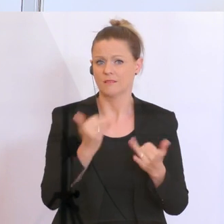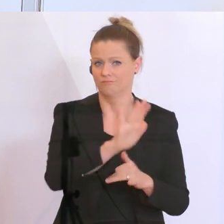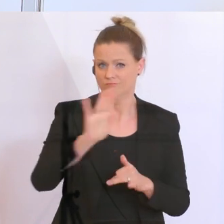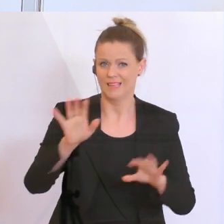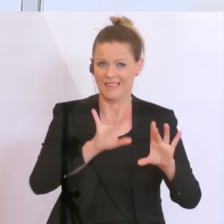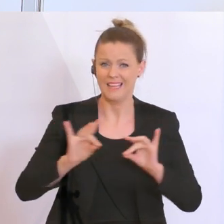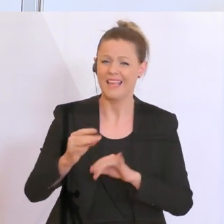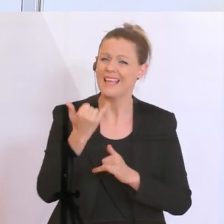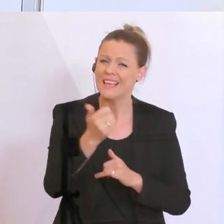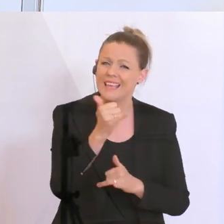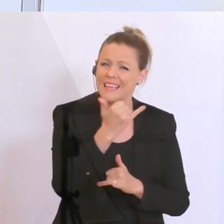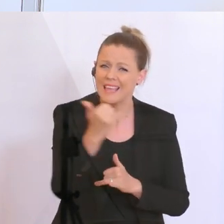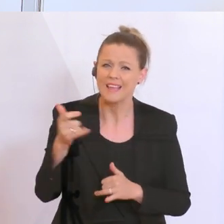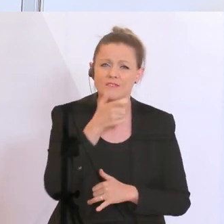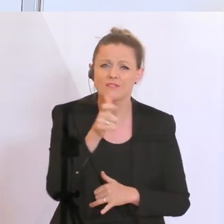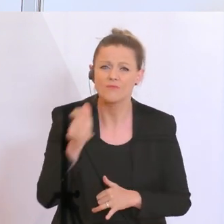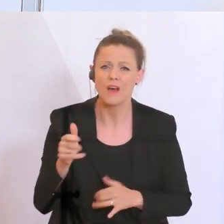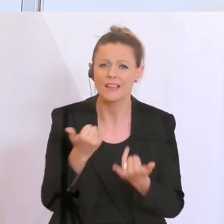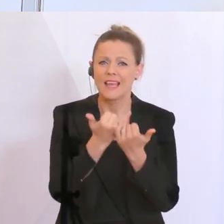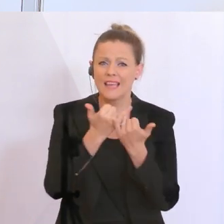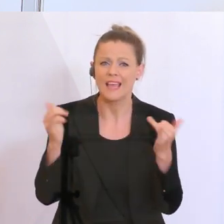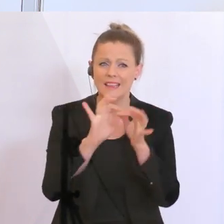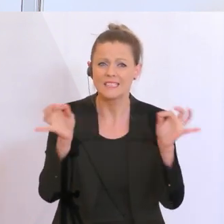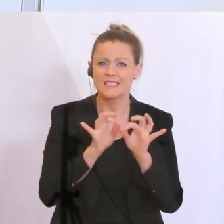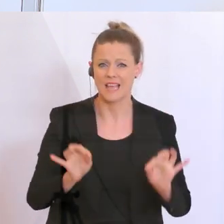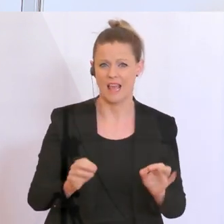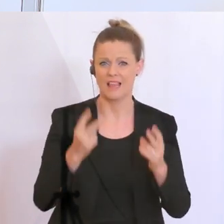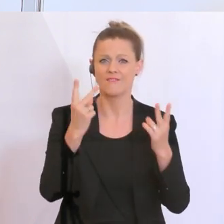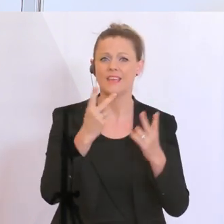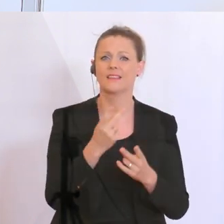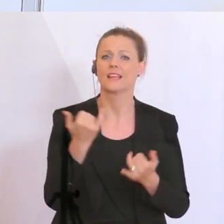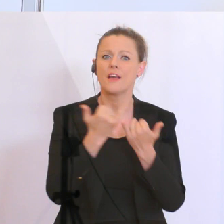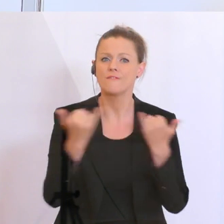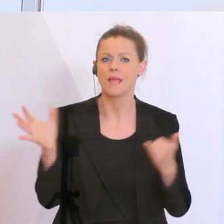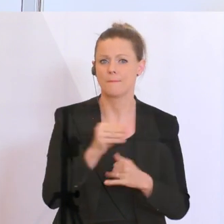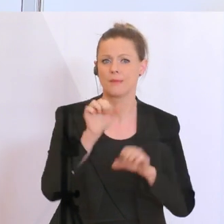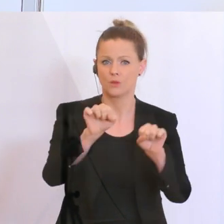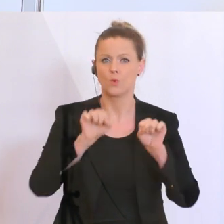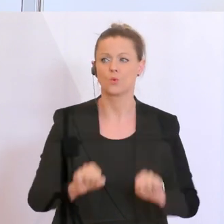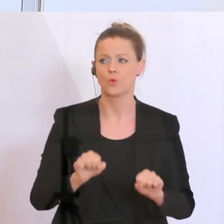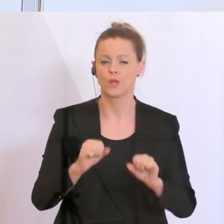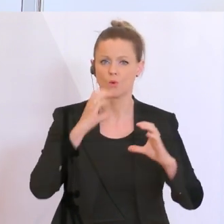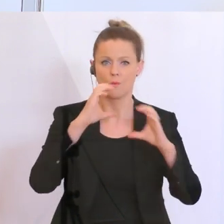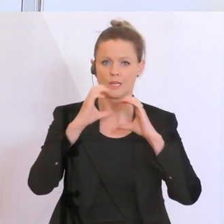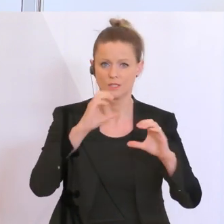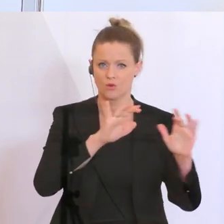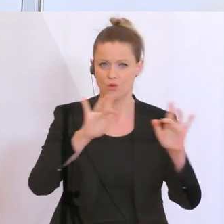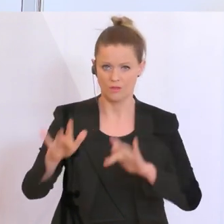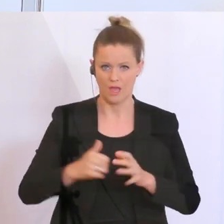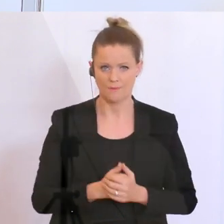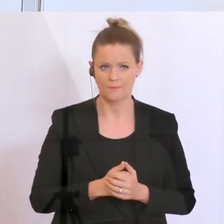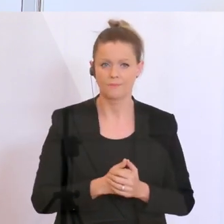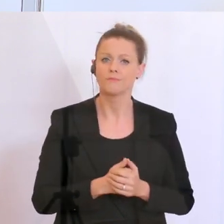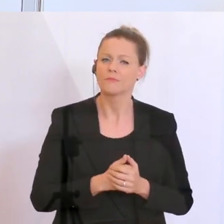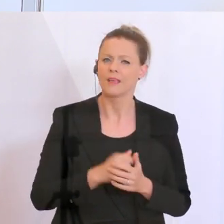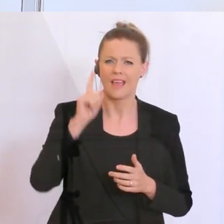jedes Wort, auf jede Zeile ankommt, wie Sie mit den Kundinnen und Kunden kommunizieren. Ich weiß, dass vieles funktioniert sehr, sehr